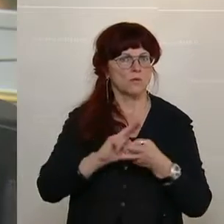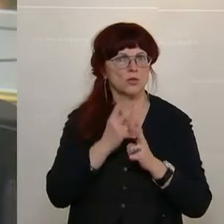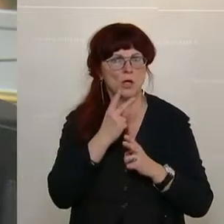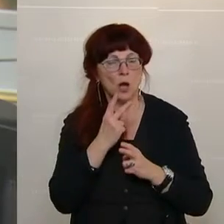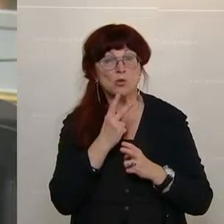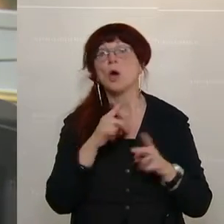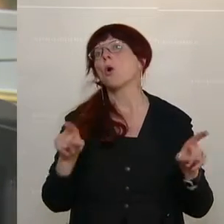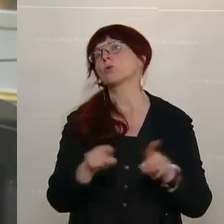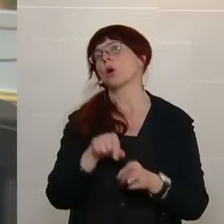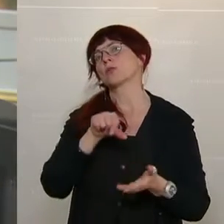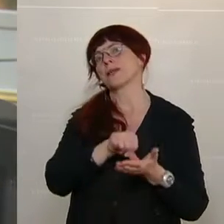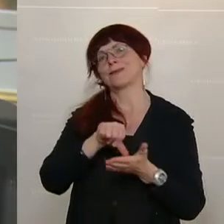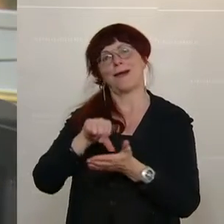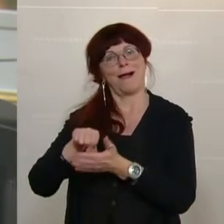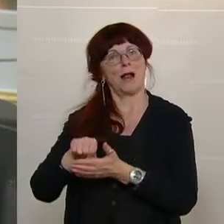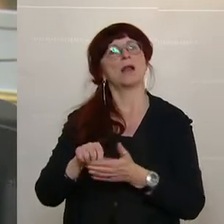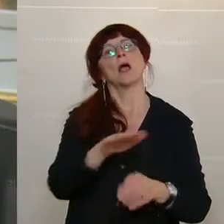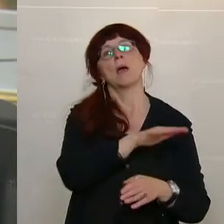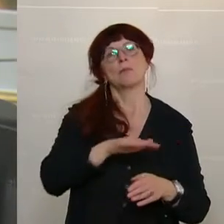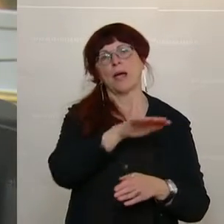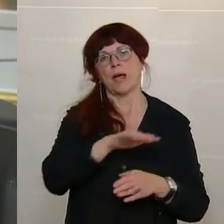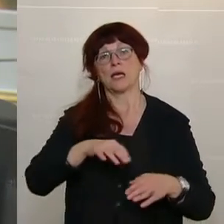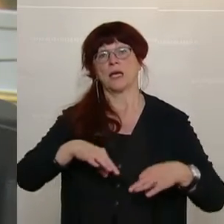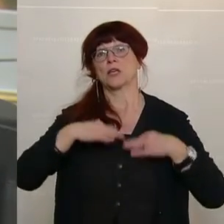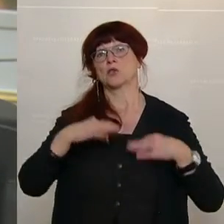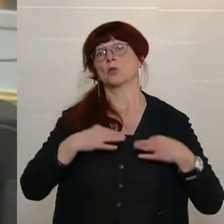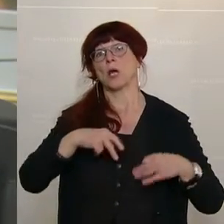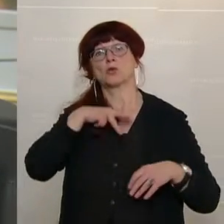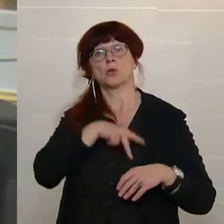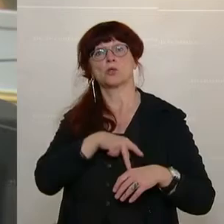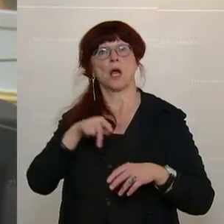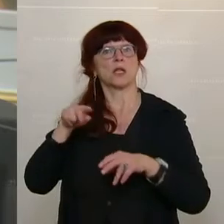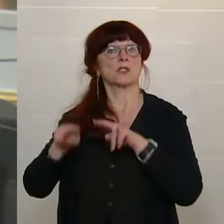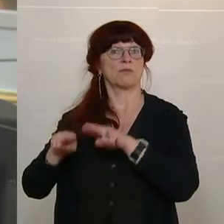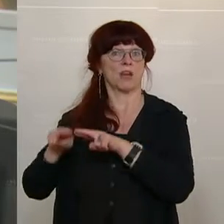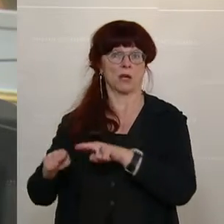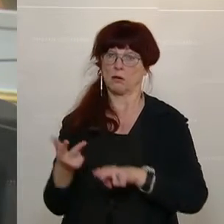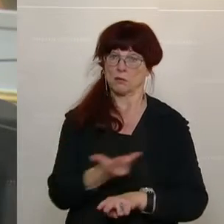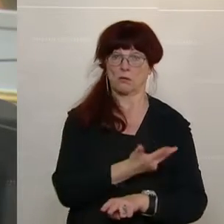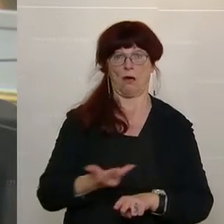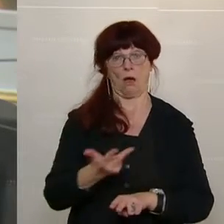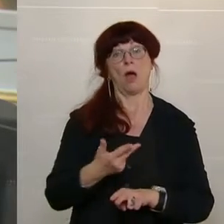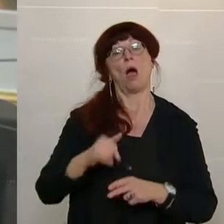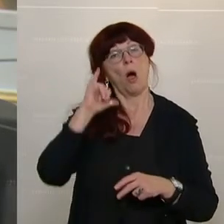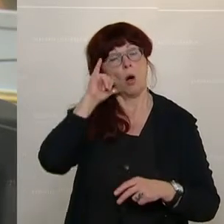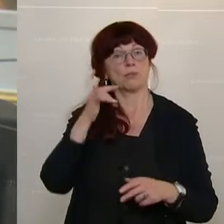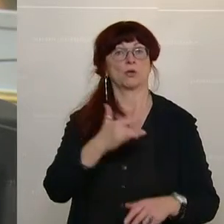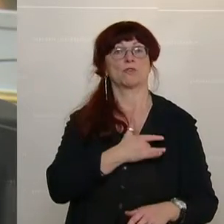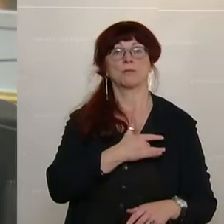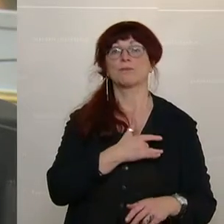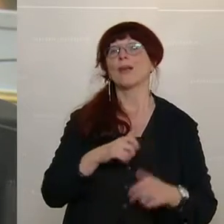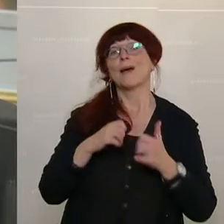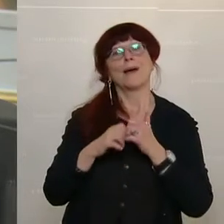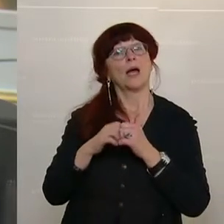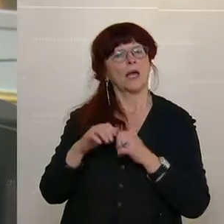zentral die Bereiche Gesundheit, Soziales und Pflege. Das sind die hauptbetroffenen Bereiche. Der Recht im Rechnungshof ist ein